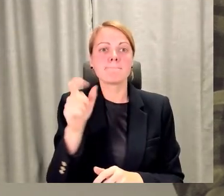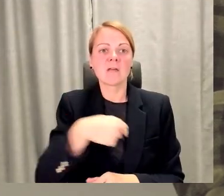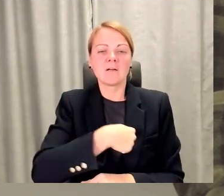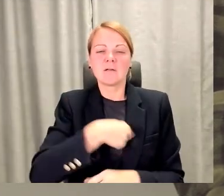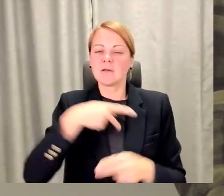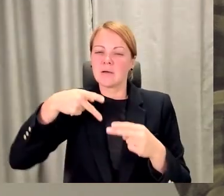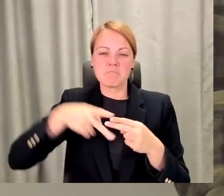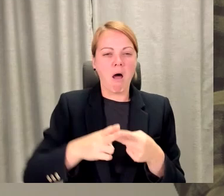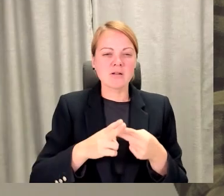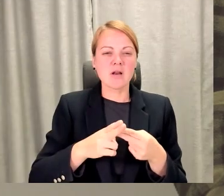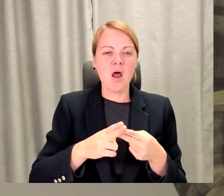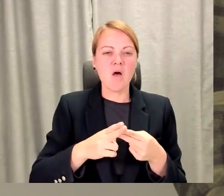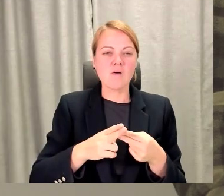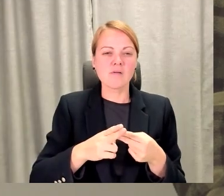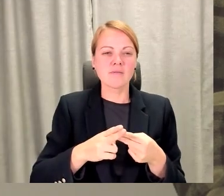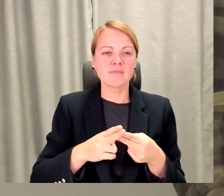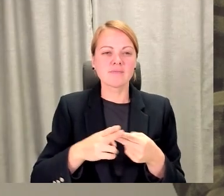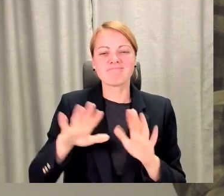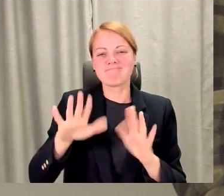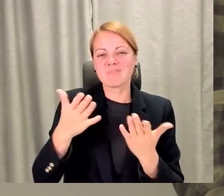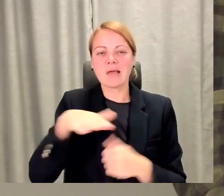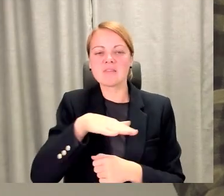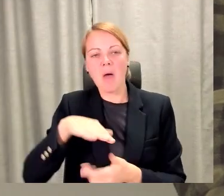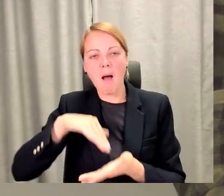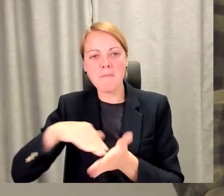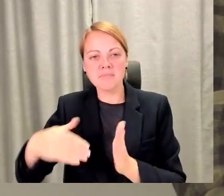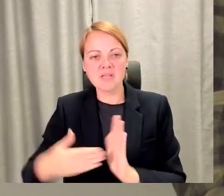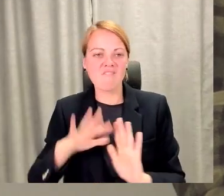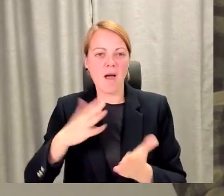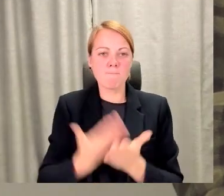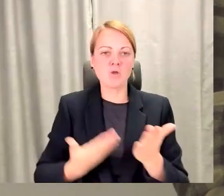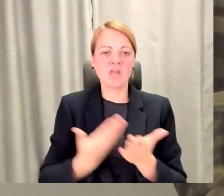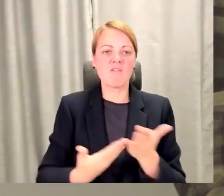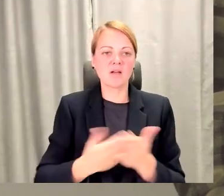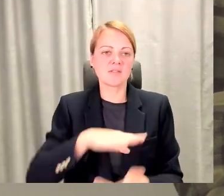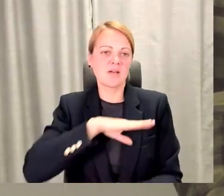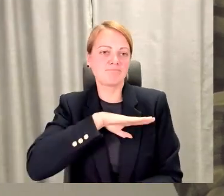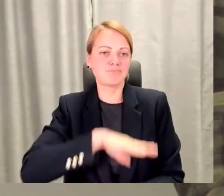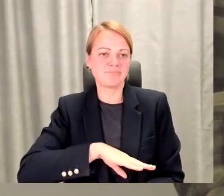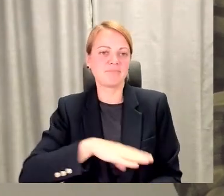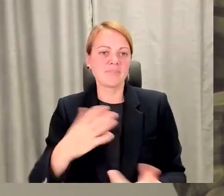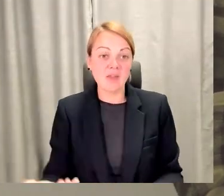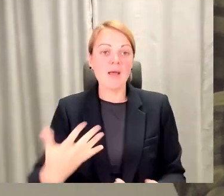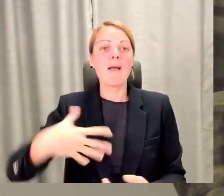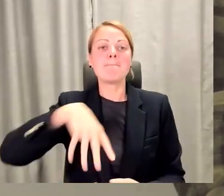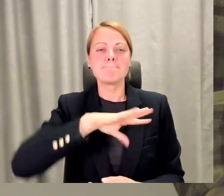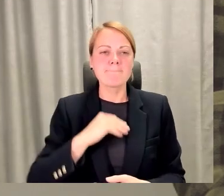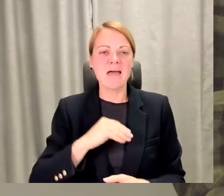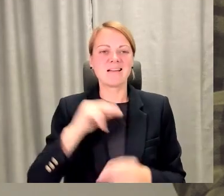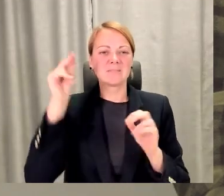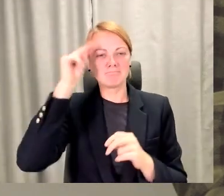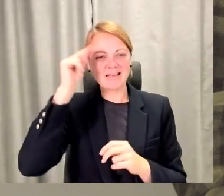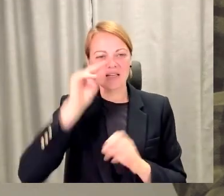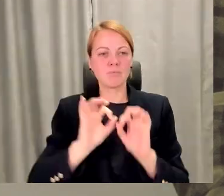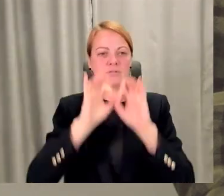ģimenes apstākļu dēļ, vai vienkārši motivācija pazūt, mēs mācību sākumā arī sākam, ka tāds moments